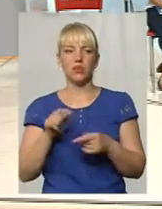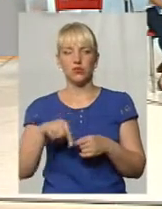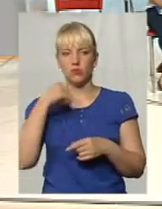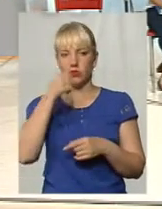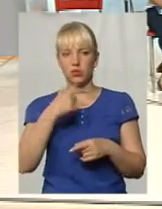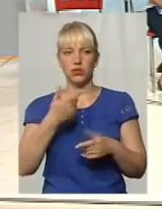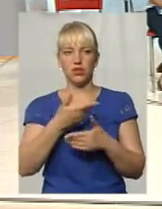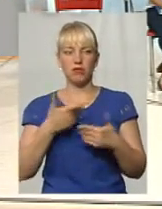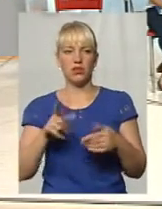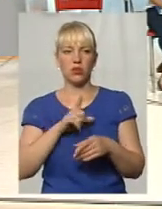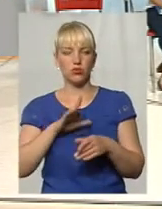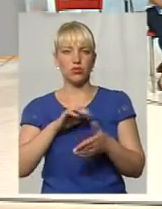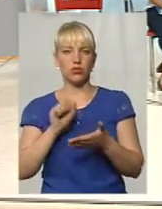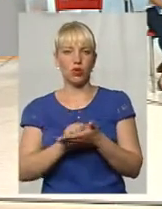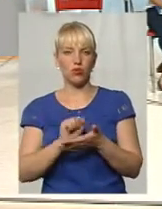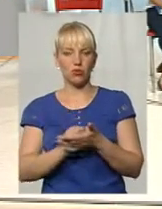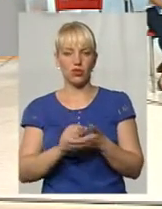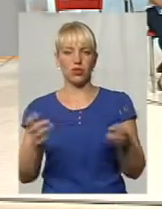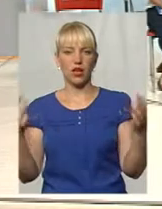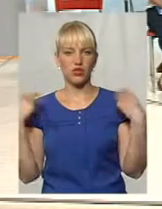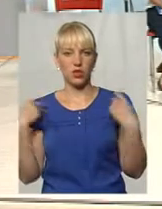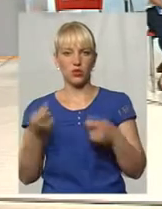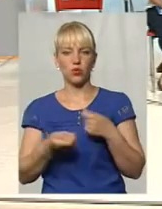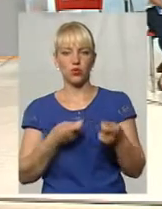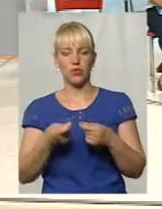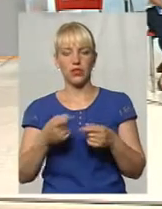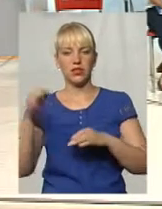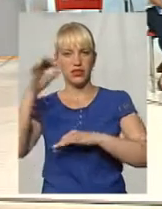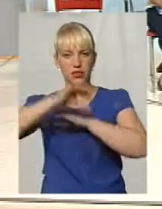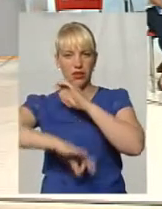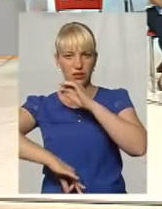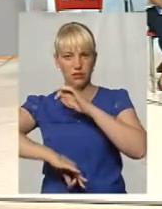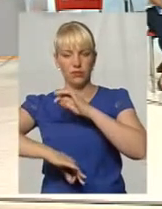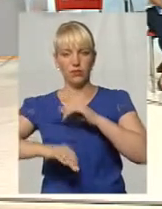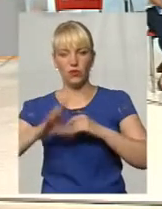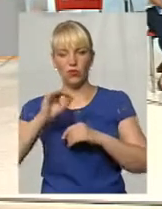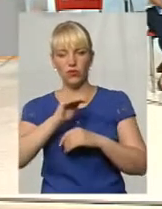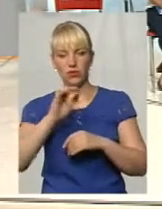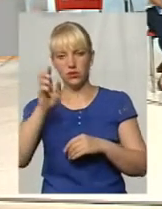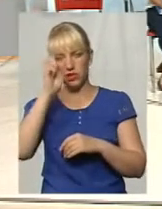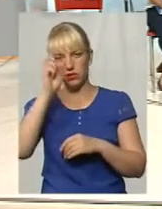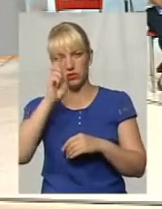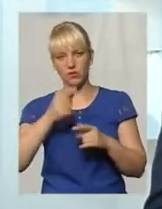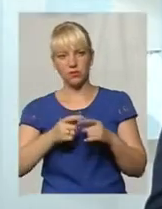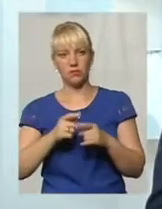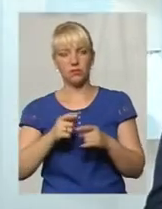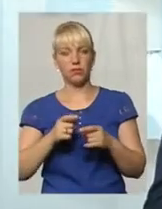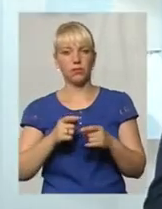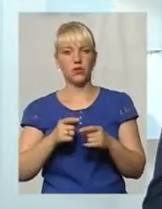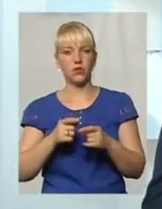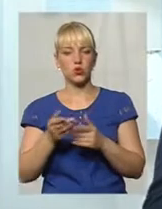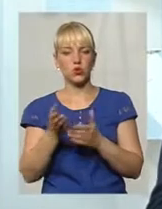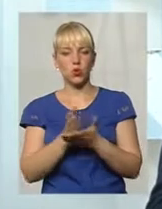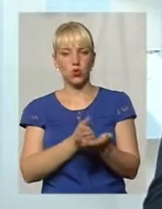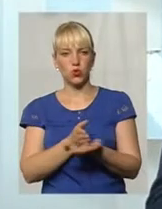було також задокументовано начальника управління Західної Офісу Держаудитслужби, зараз так, як на цей